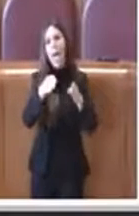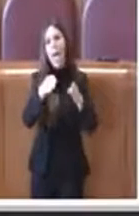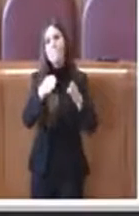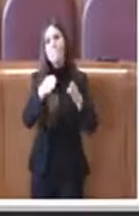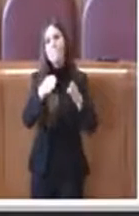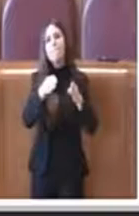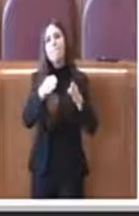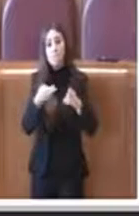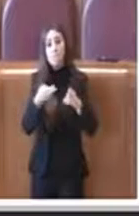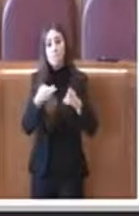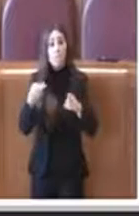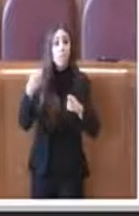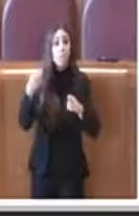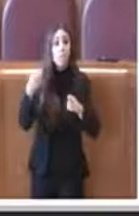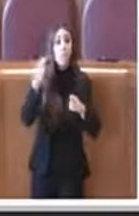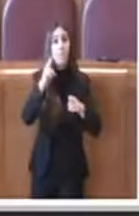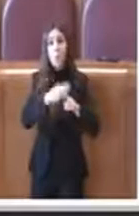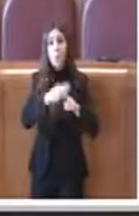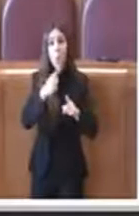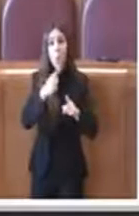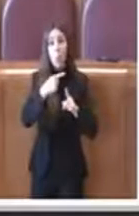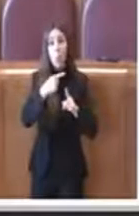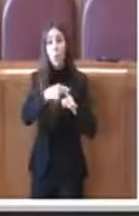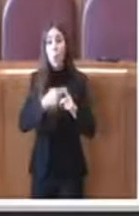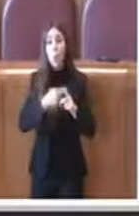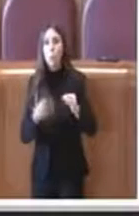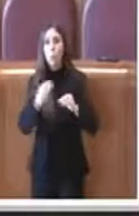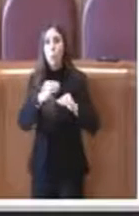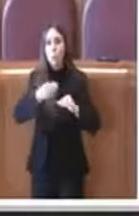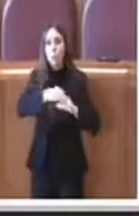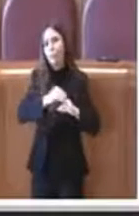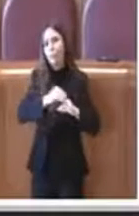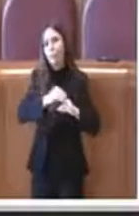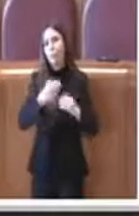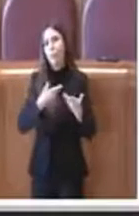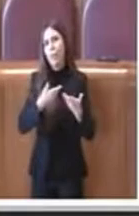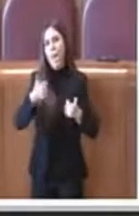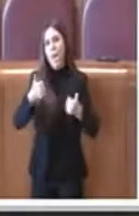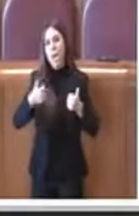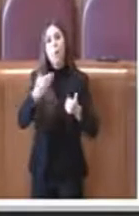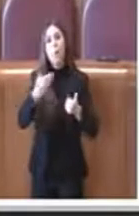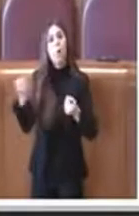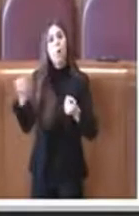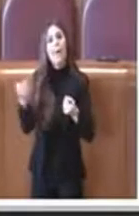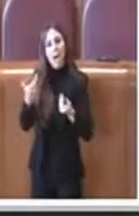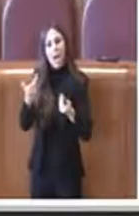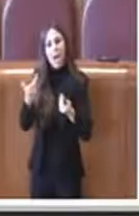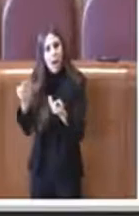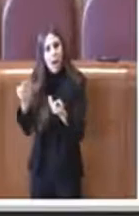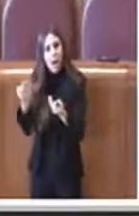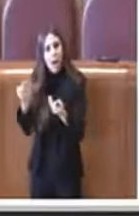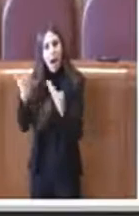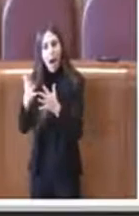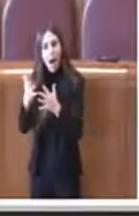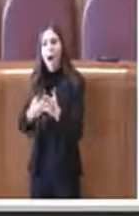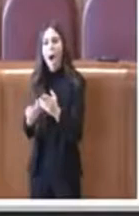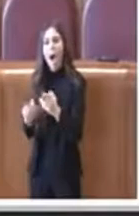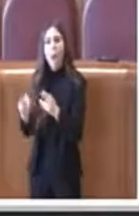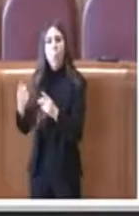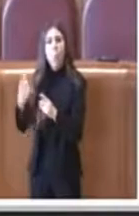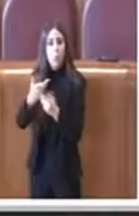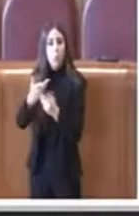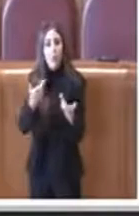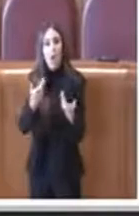superiore rispetto a quello che già normalmente era assolutamente molto alta per cui si è arrivati